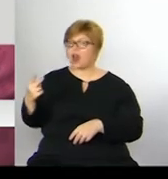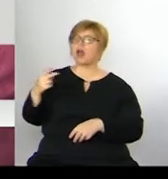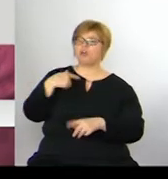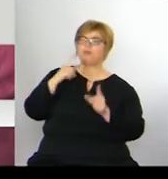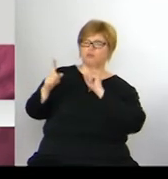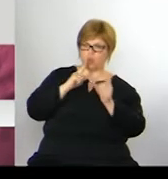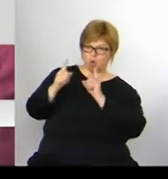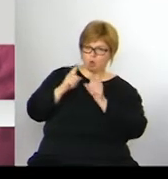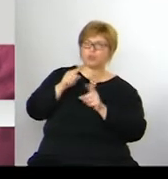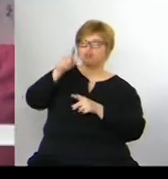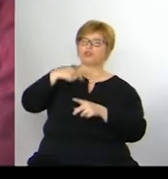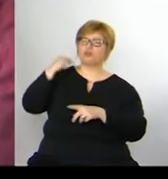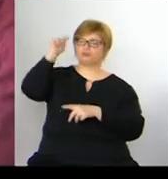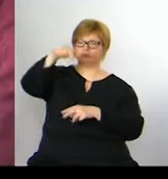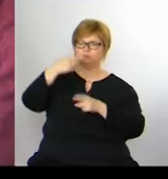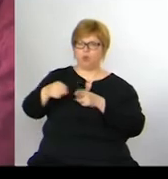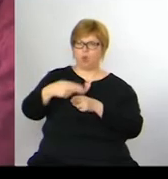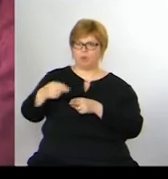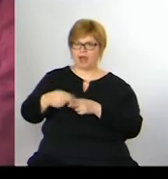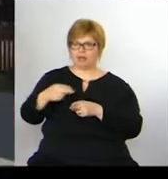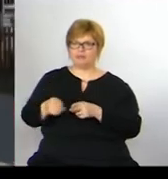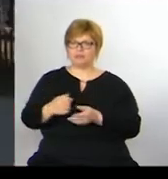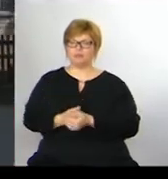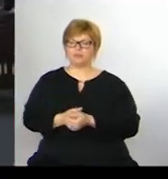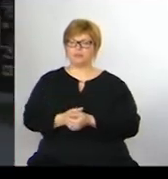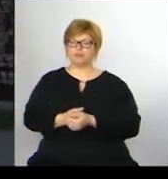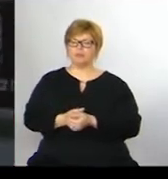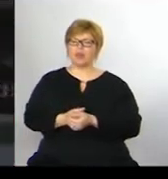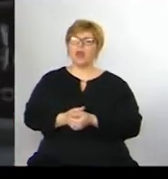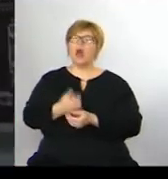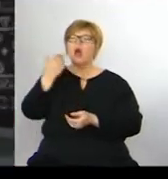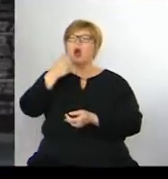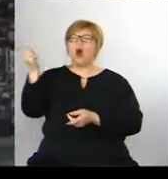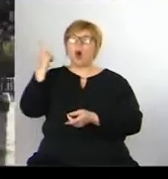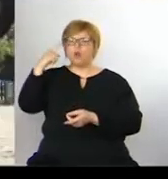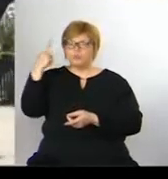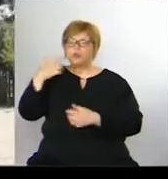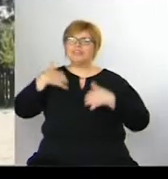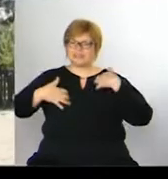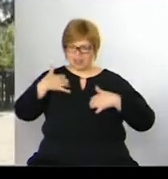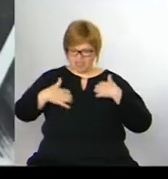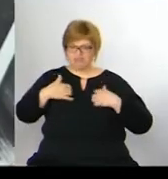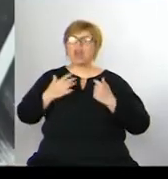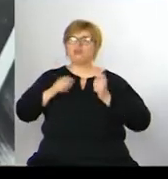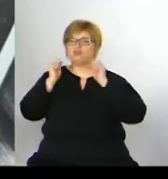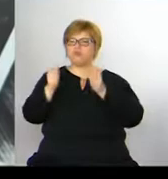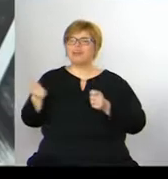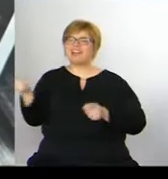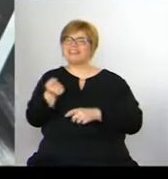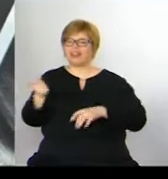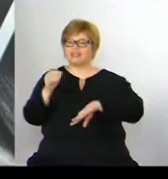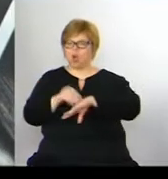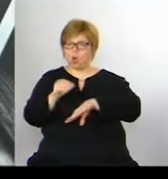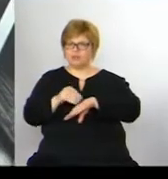dohodol s tým našim dodávateľom, že tam to pojde potraviť. Aktivisti sú rozhodnutí napriek tomu podať trestné oznámenie na základe